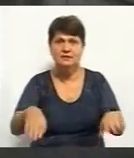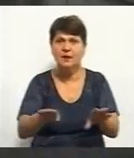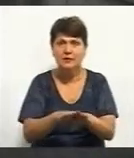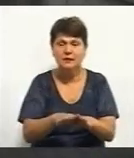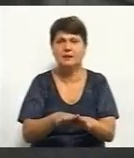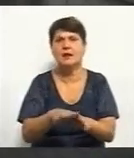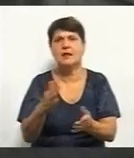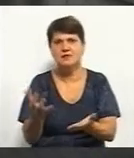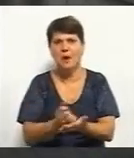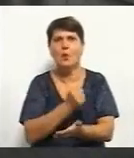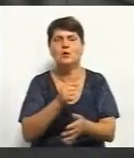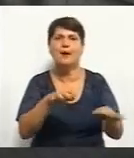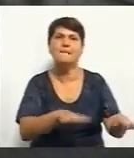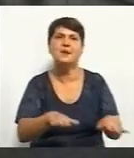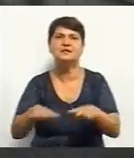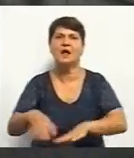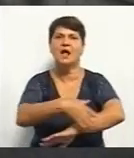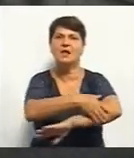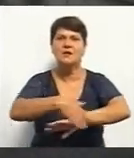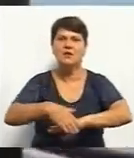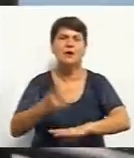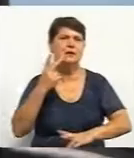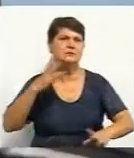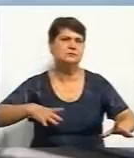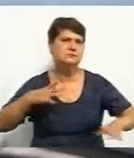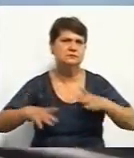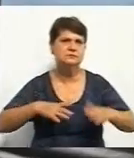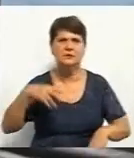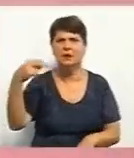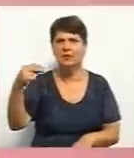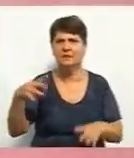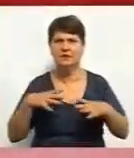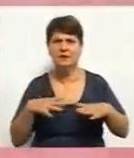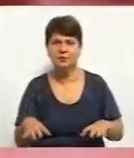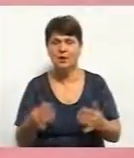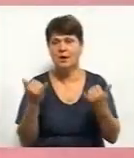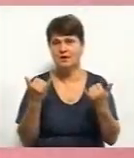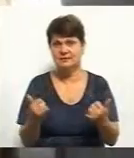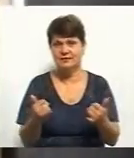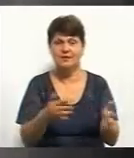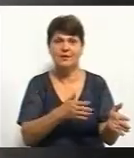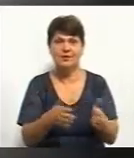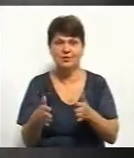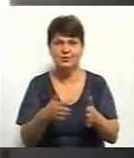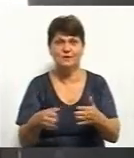можна було займатися. Ми тренувалися безперервно. Наразі ж вінничанин готується до фіналу змагань.